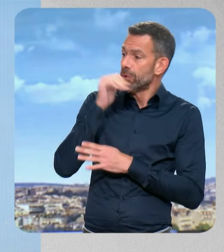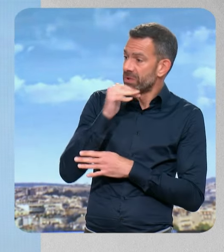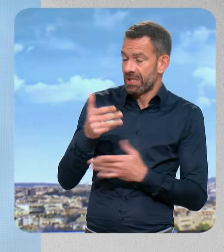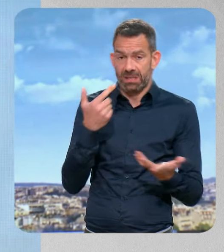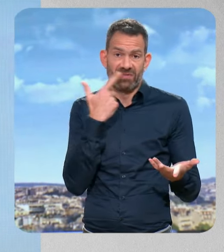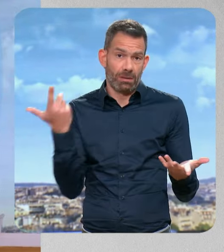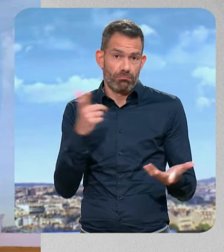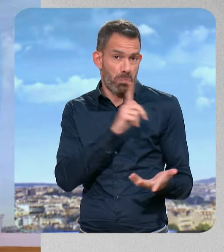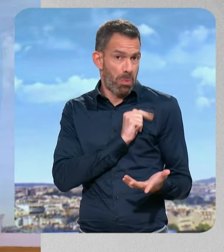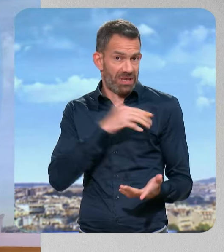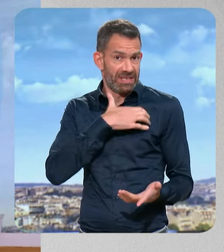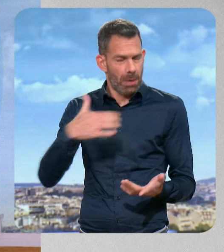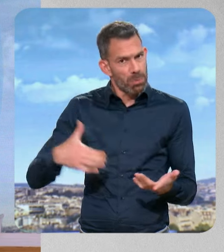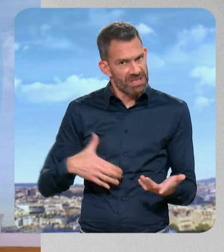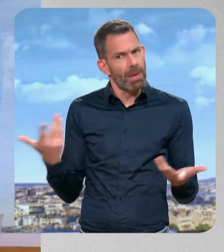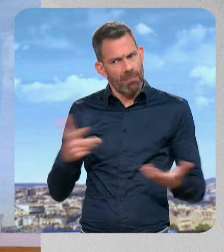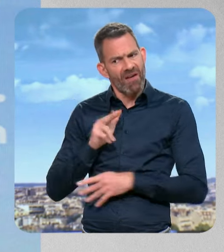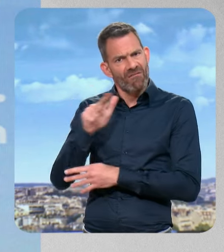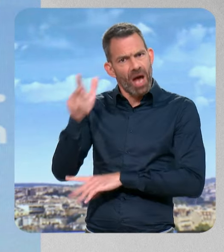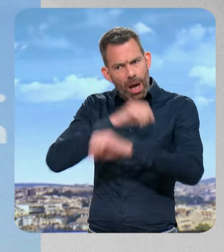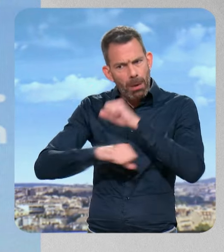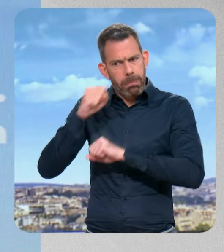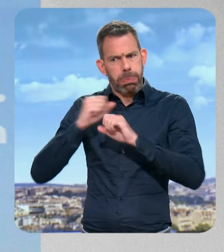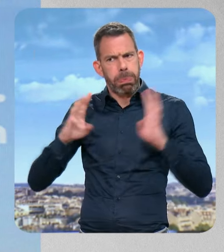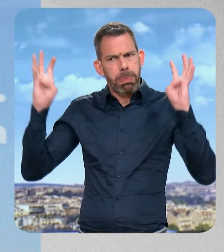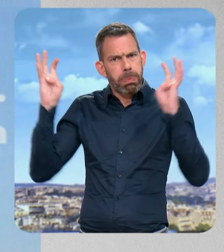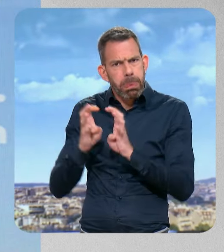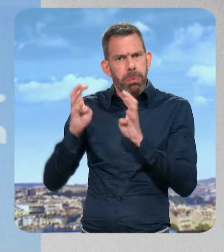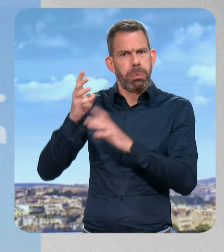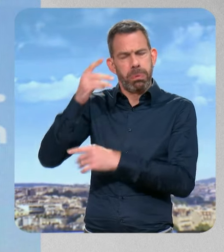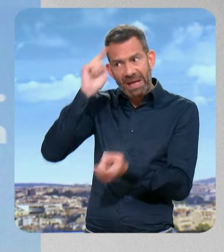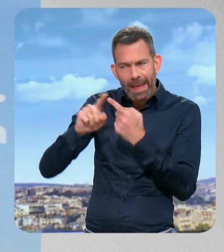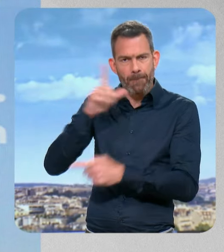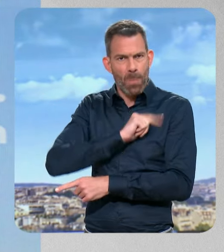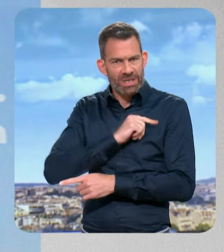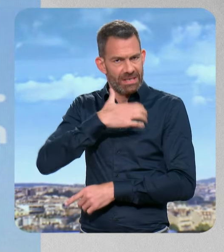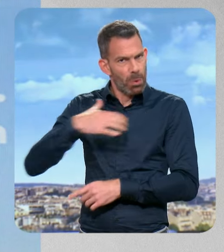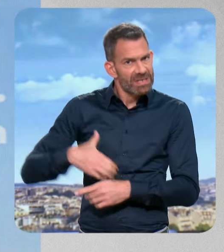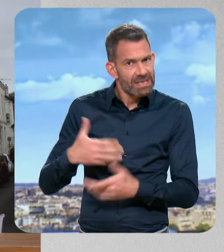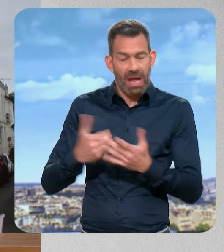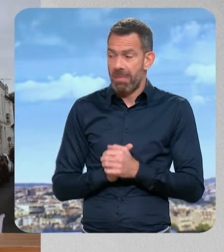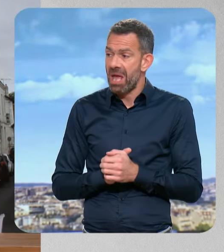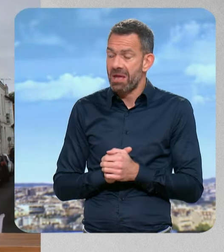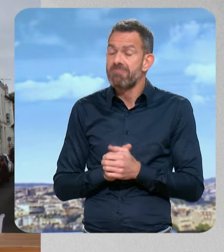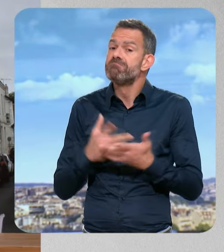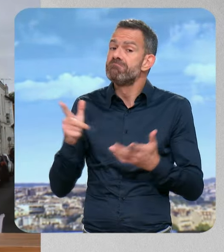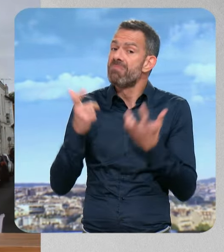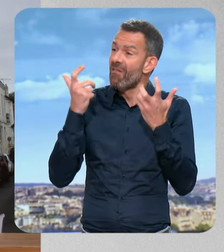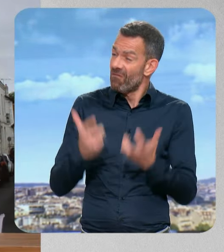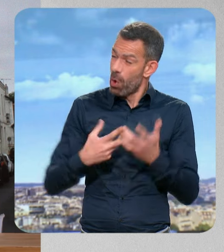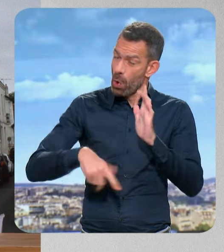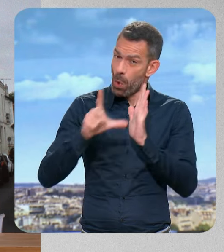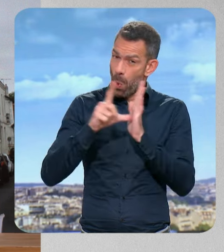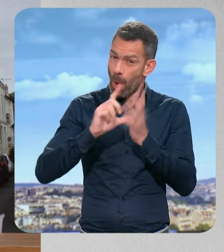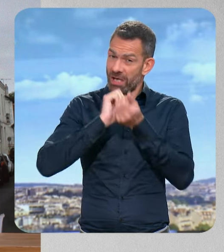municipales. Il y a un Beauvau des polices municipales qui avait été évoqué aussi. Très concrètement, est-ce que vous, par exemple, souhaitez changer la loi